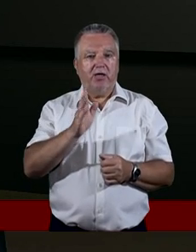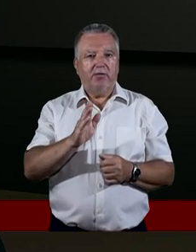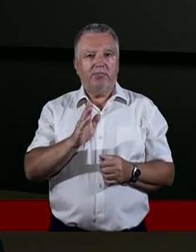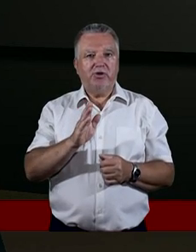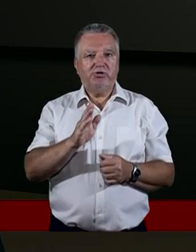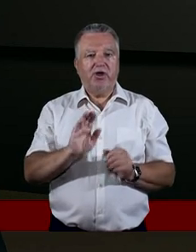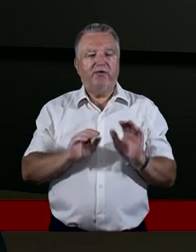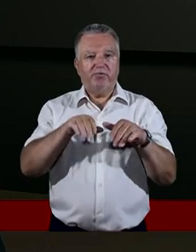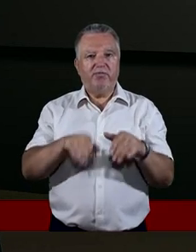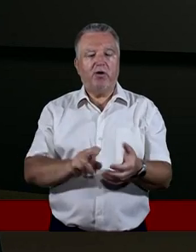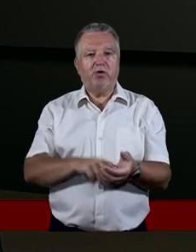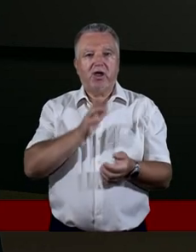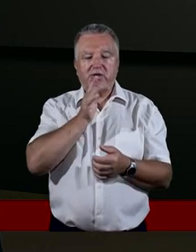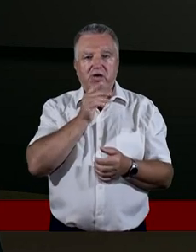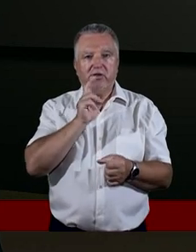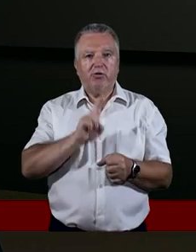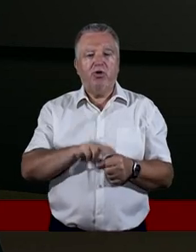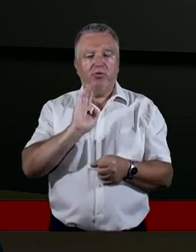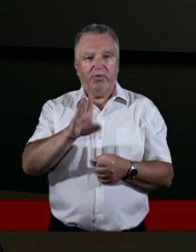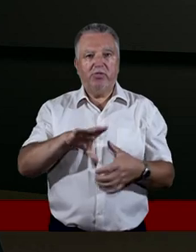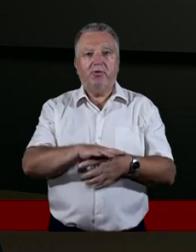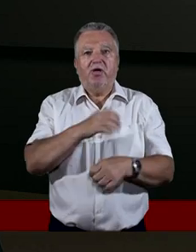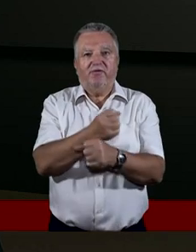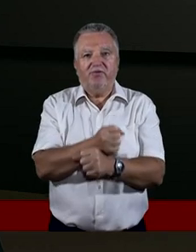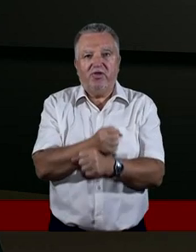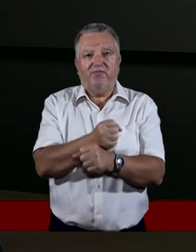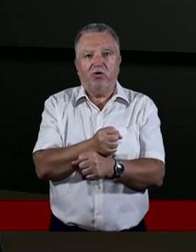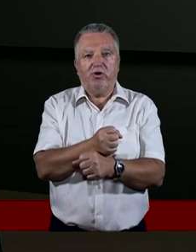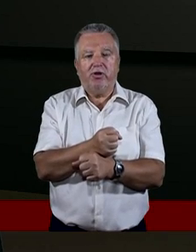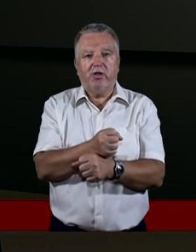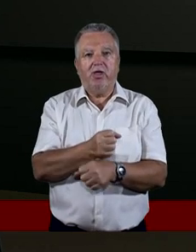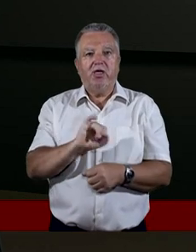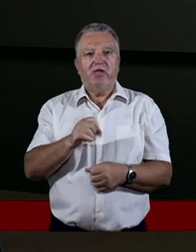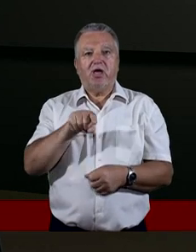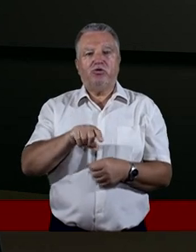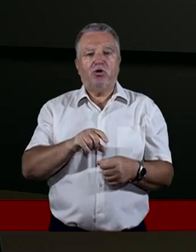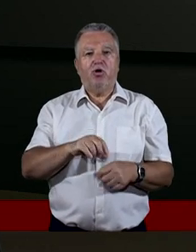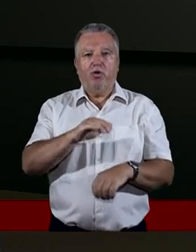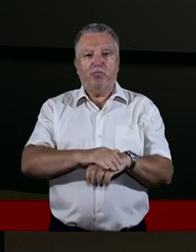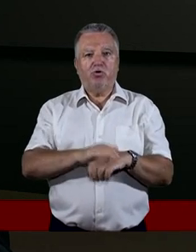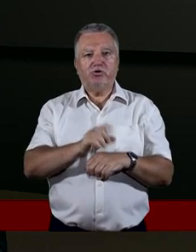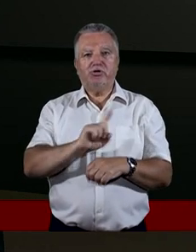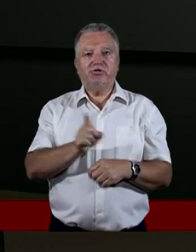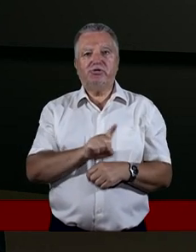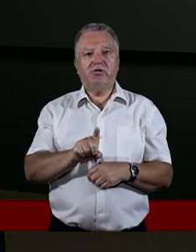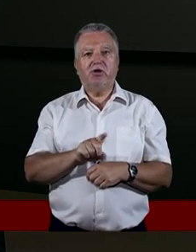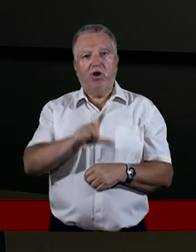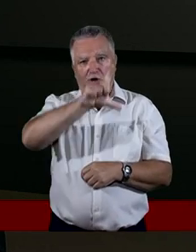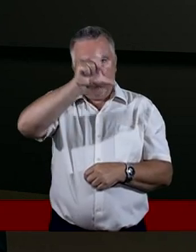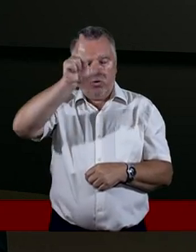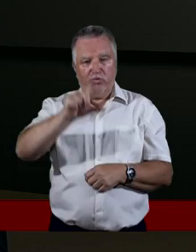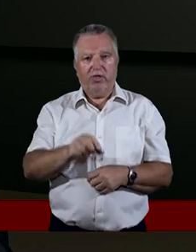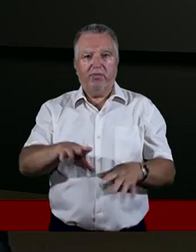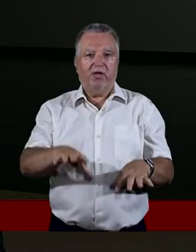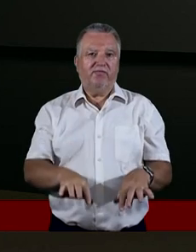Izraelitów, którzy tam będą w tejże niewoli. Jak to pogodzić z fragmentami, kiedy Pan Bóg bardzo wyraźnie mówi o ludzie wybranym,